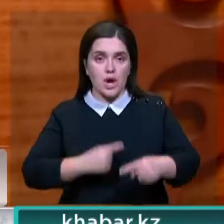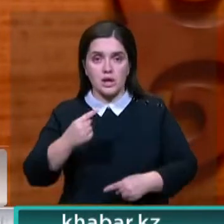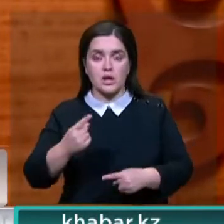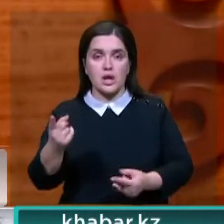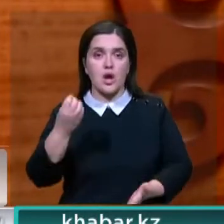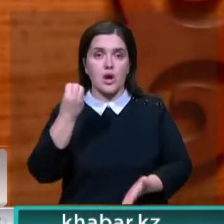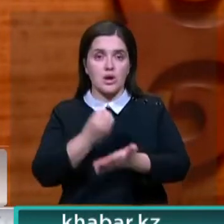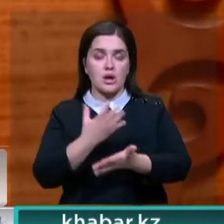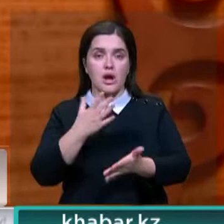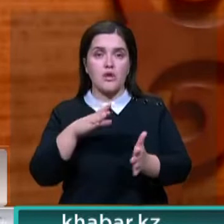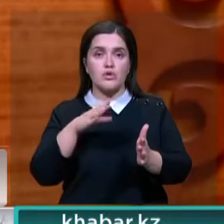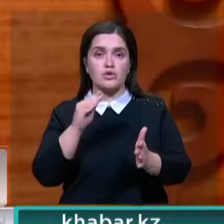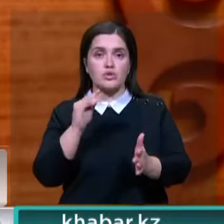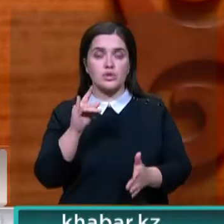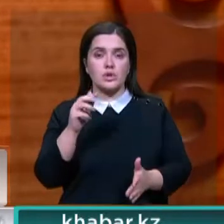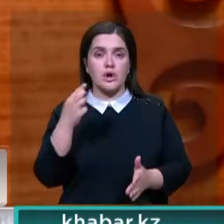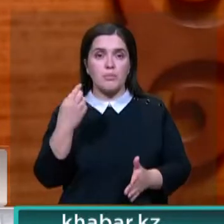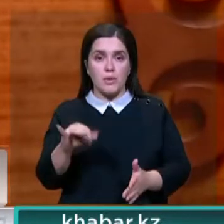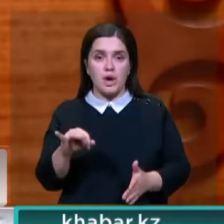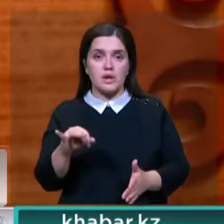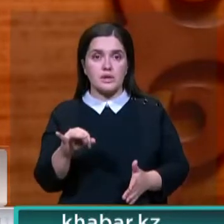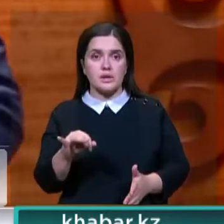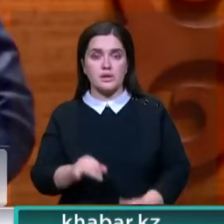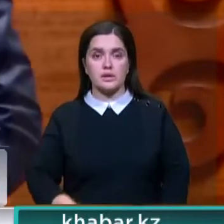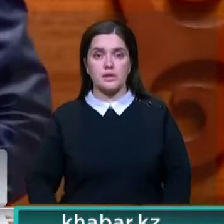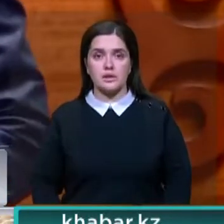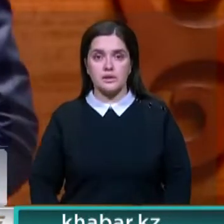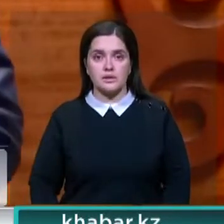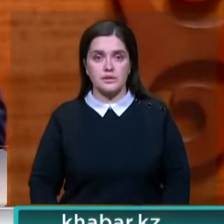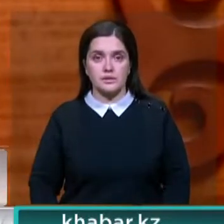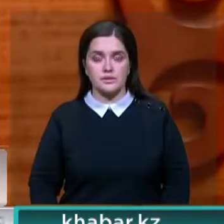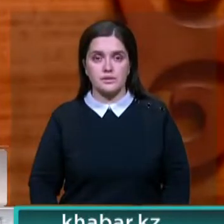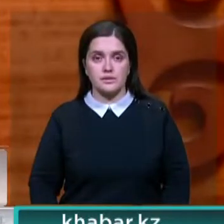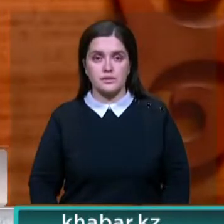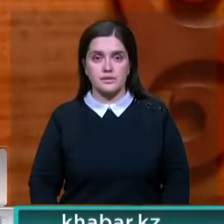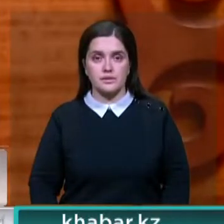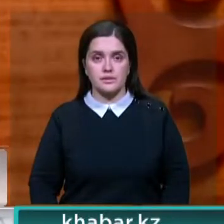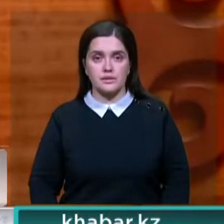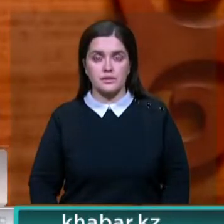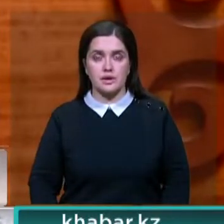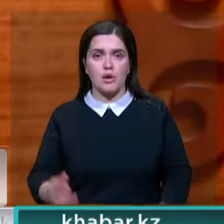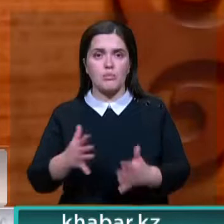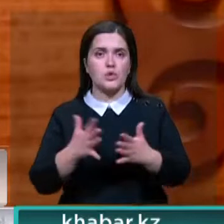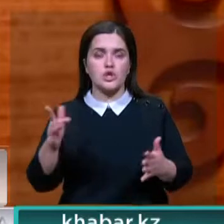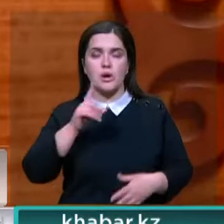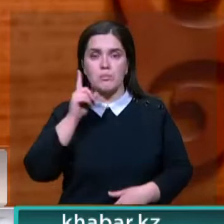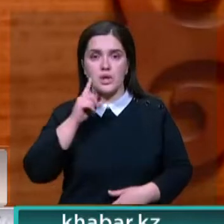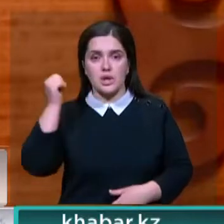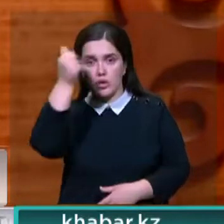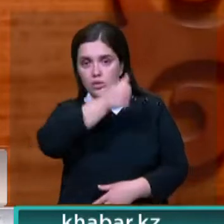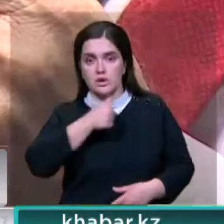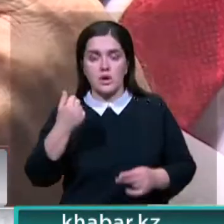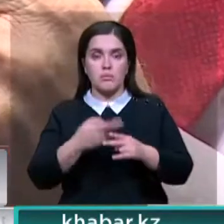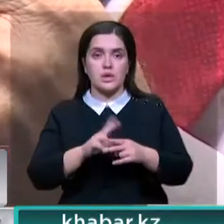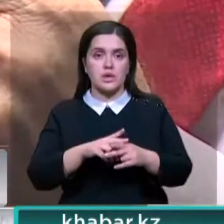Турсына Журтбая. Сейчас, даже уже в преклонном возрасте, он готов творить даже больше, чем в молодые годы. Это достойно